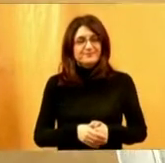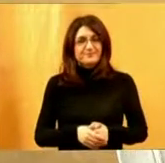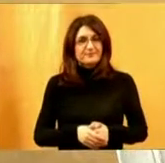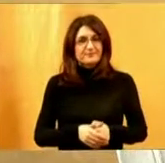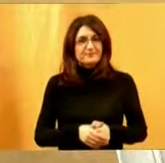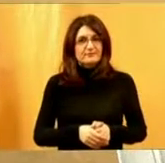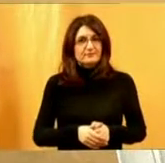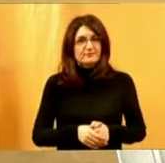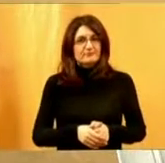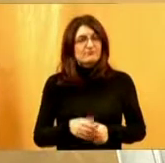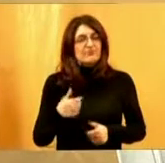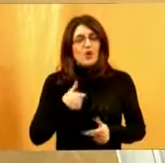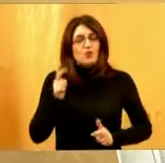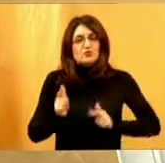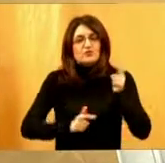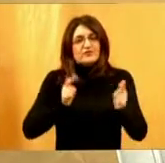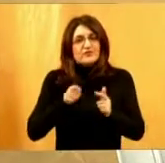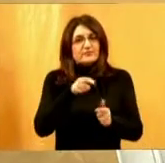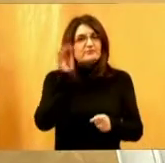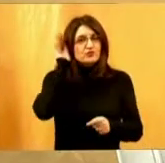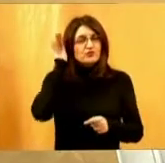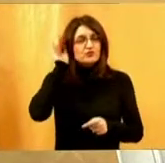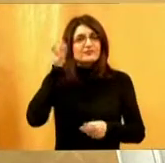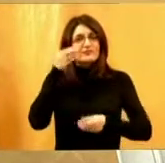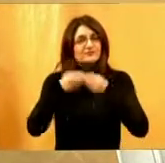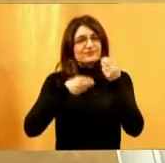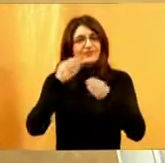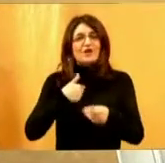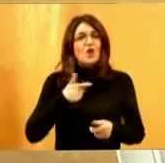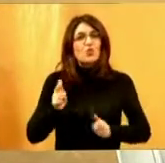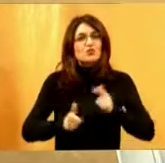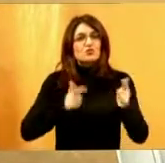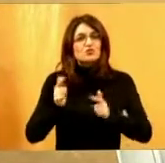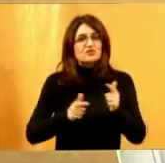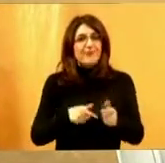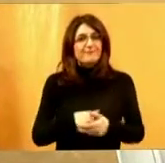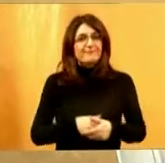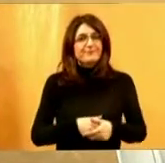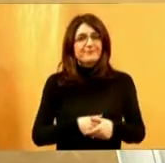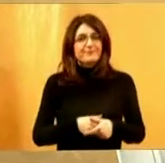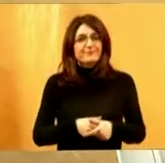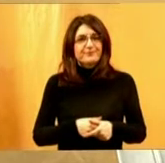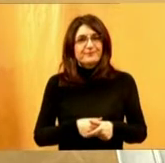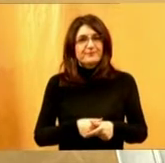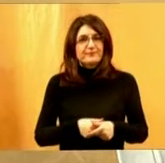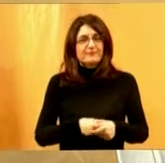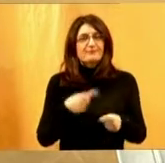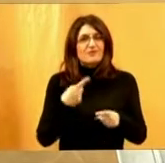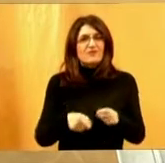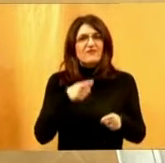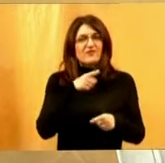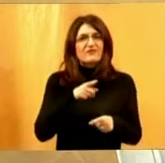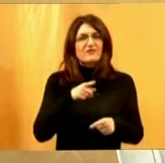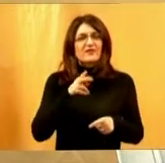Ja uživam slušajući vas, zato što imate